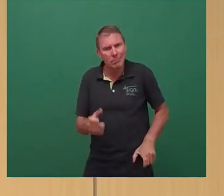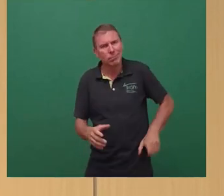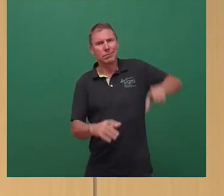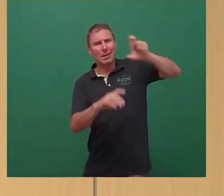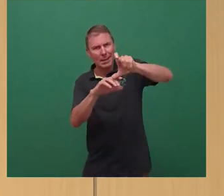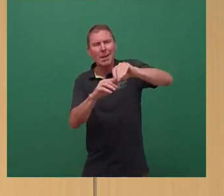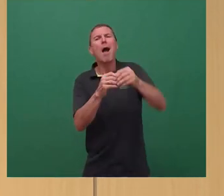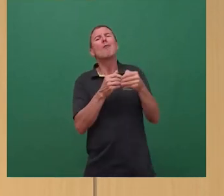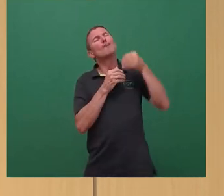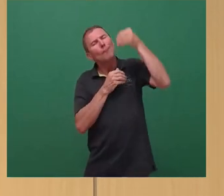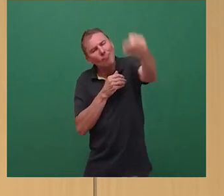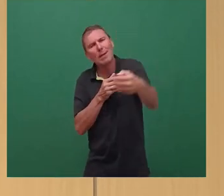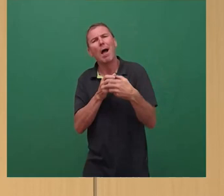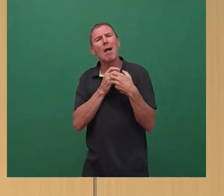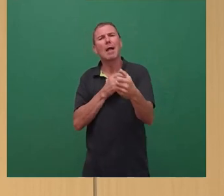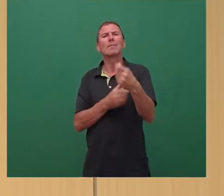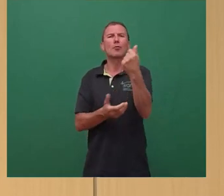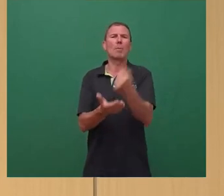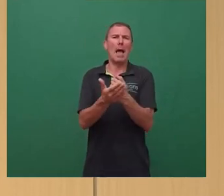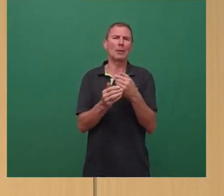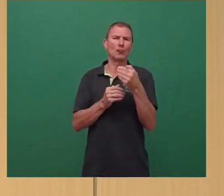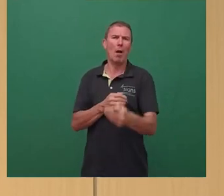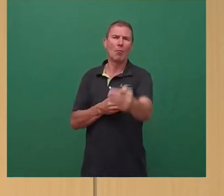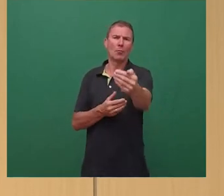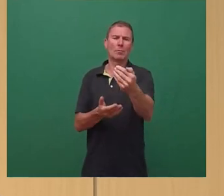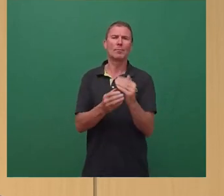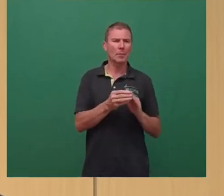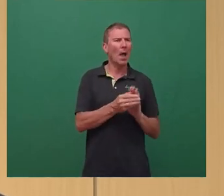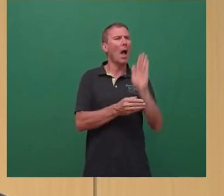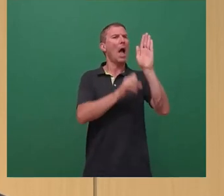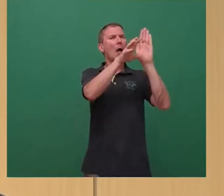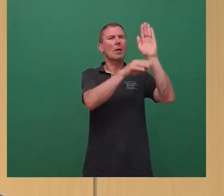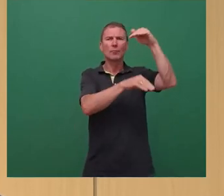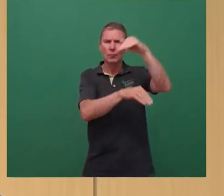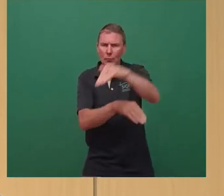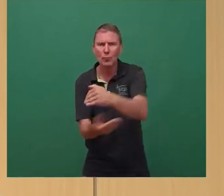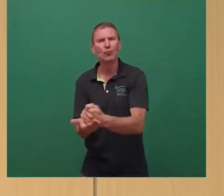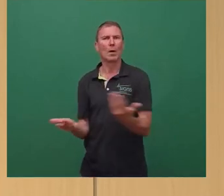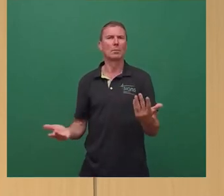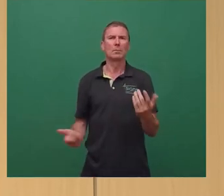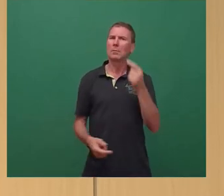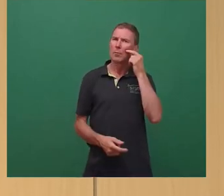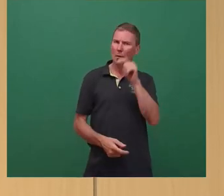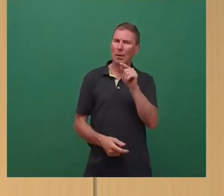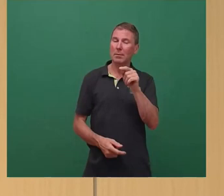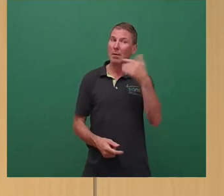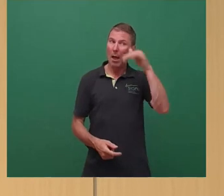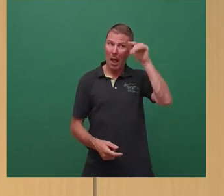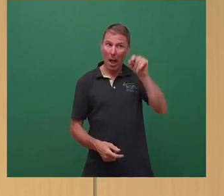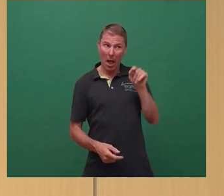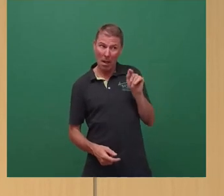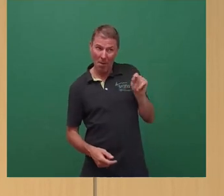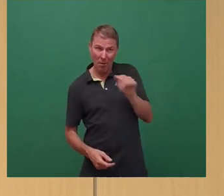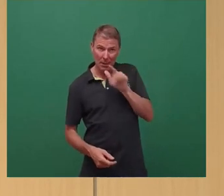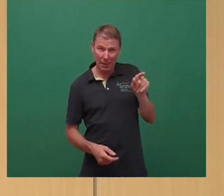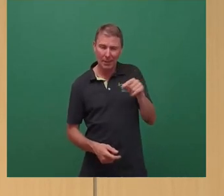langfristig nach hinten raus Einsparungen. Das sollte man auch immer im Blick behalten. Und Herr Braun, zu Ihrer Rede muss ich jetzt auch noch mal was